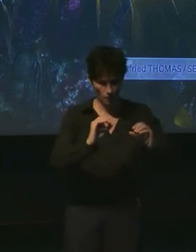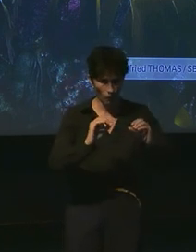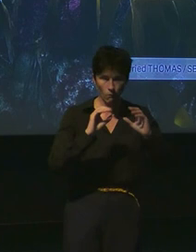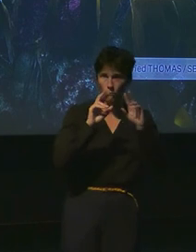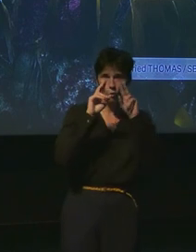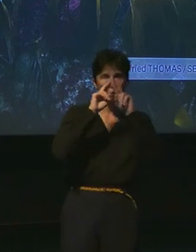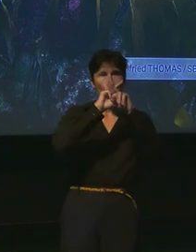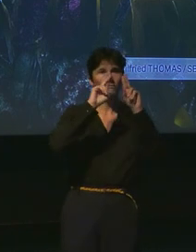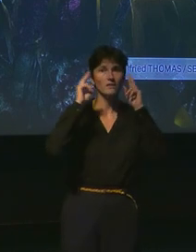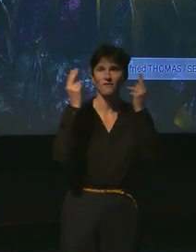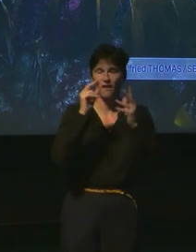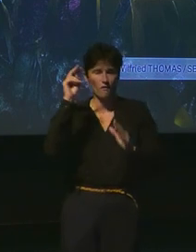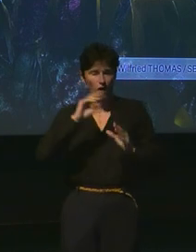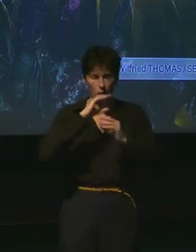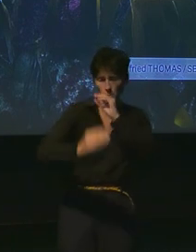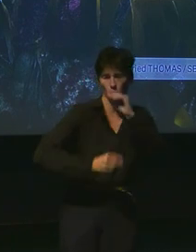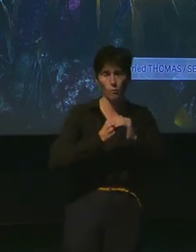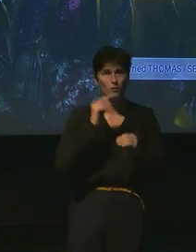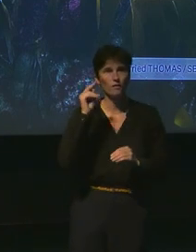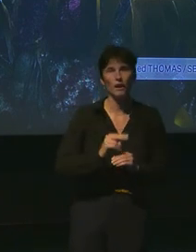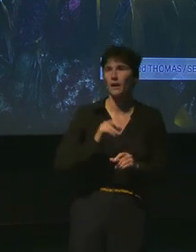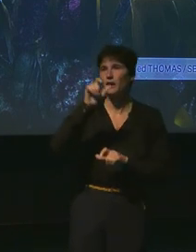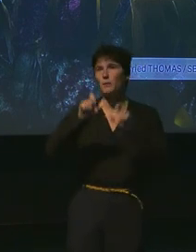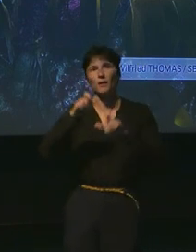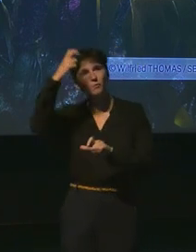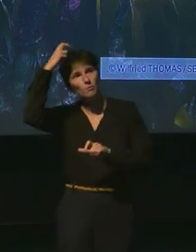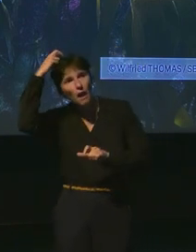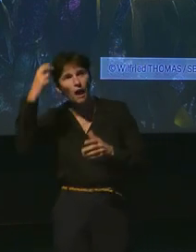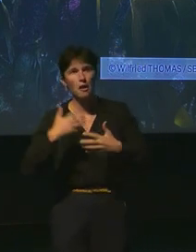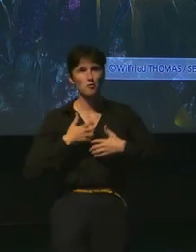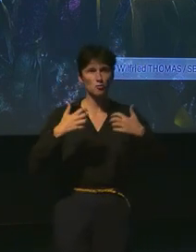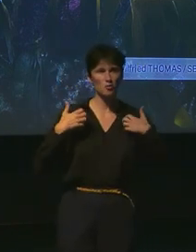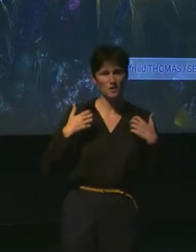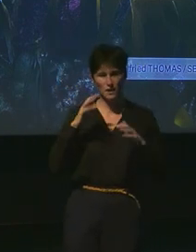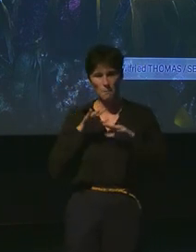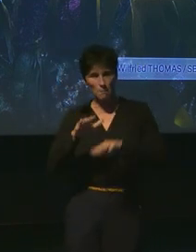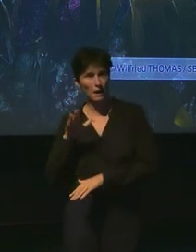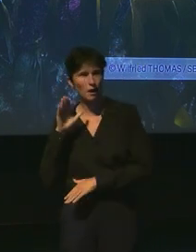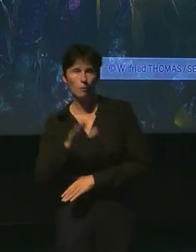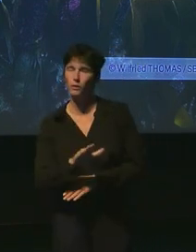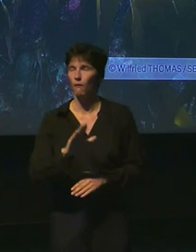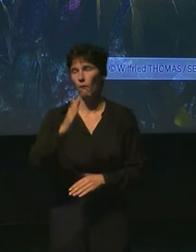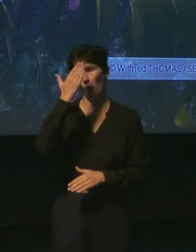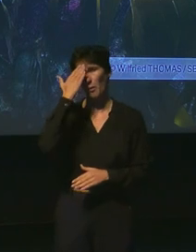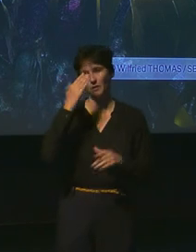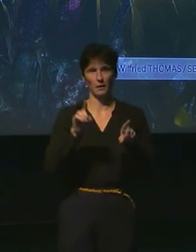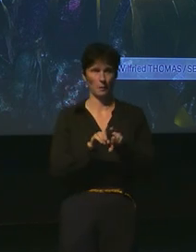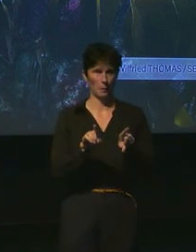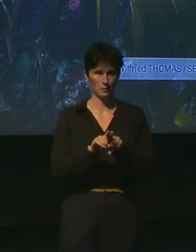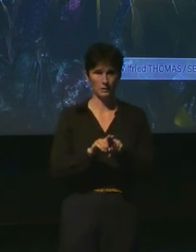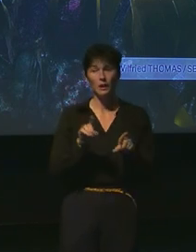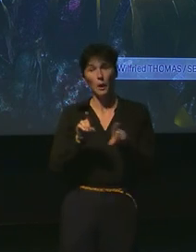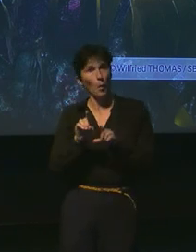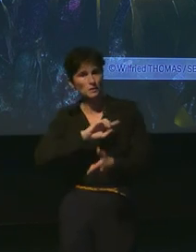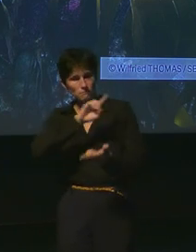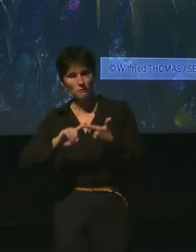les marins, les marins scientifiques et autres, ils sont dans la résistance ici, s'ils refaussent. Et deuxième, l'homme peut totalement vivre de l